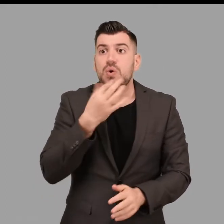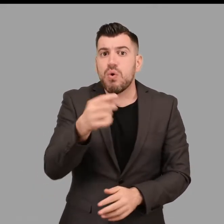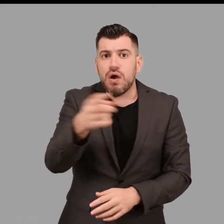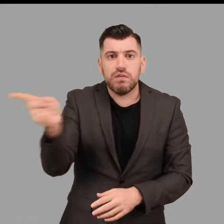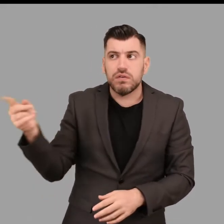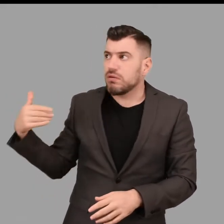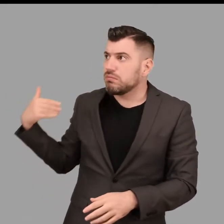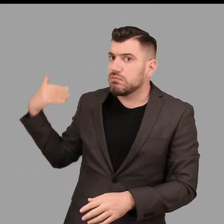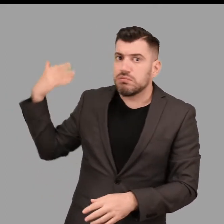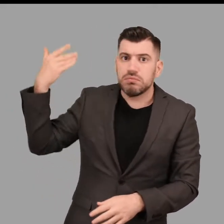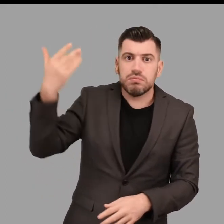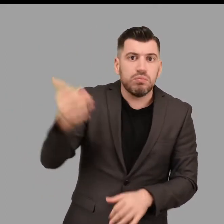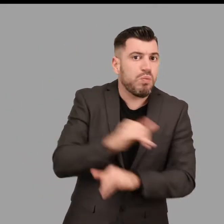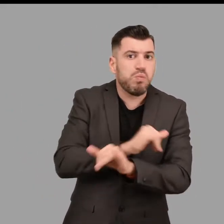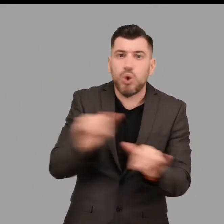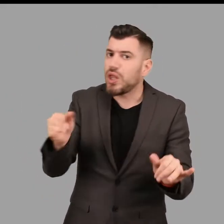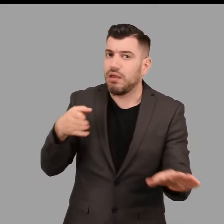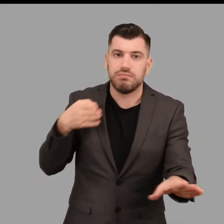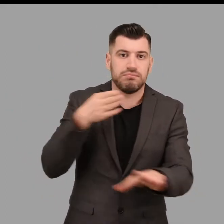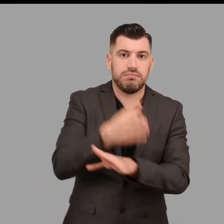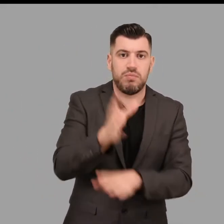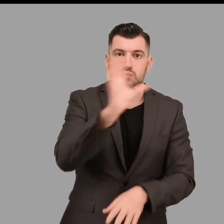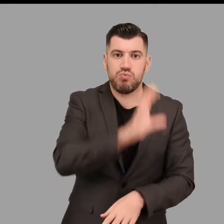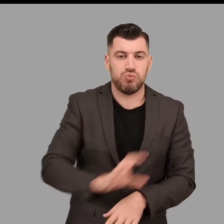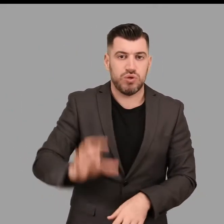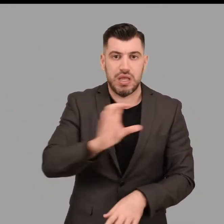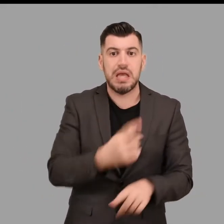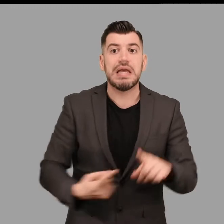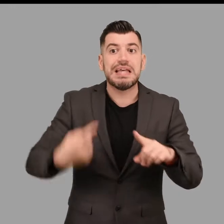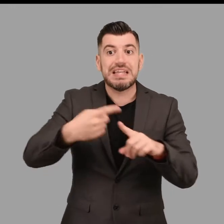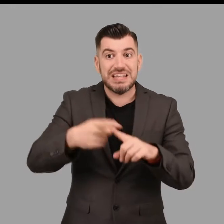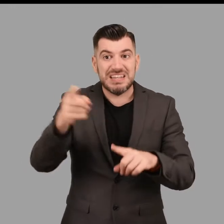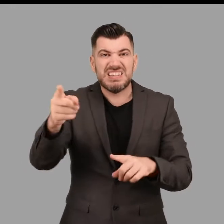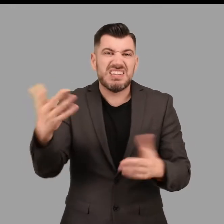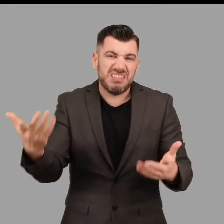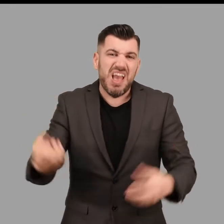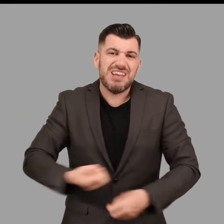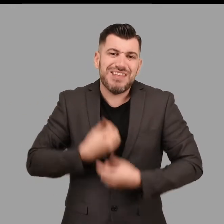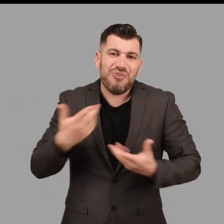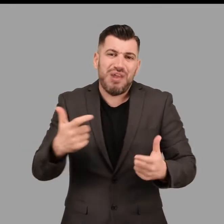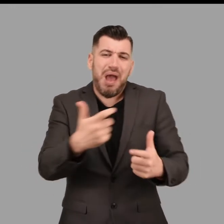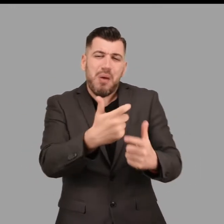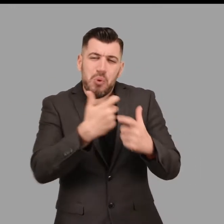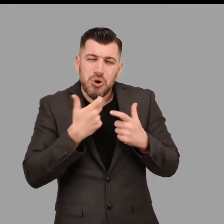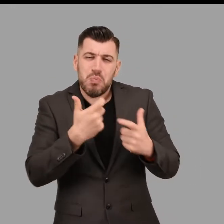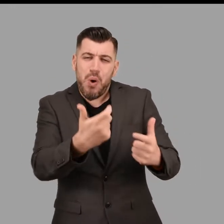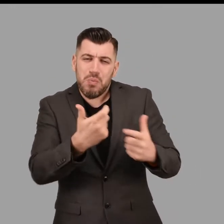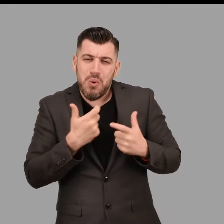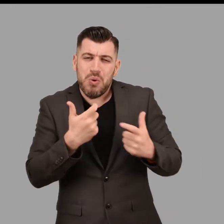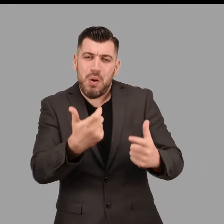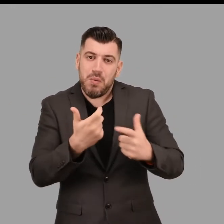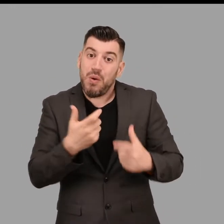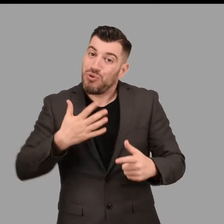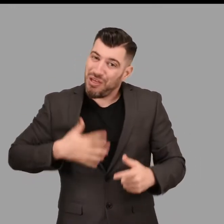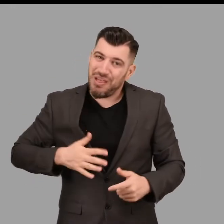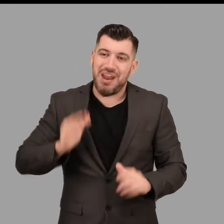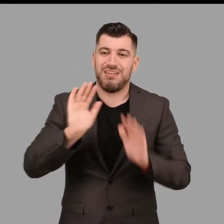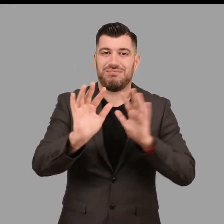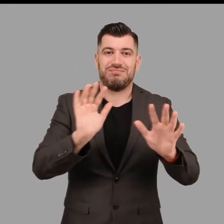επισκεφθεί στο παρελθόν το μουσείο αφετέρου ήταν γενικευμένα τα αισθήματα αποκλεισμού που εκφράστηκαν από τέτοιου είδους δράσες.